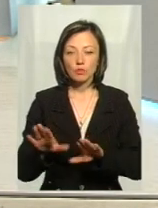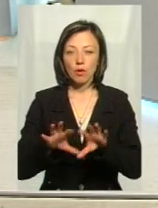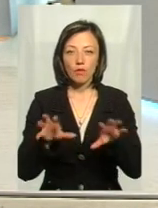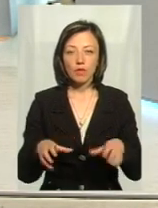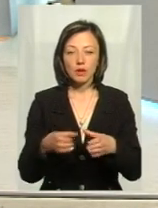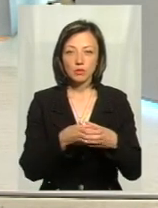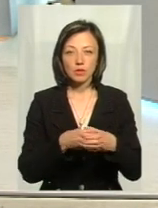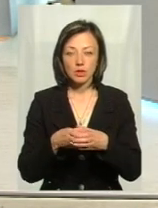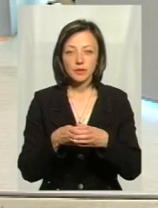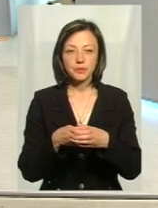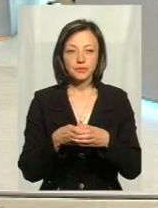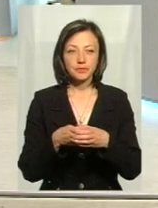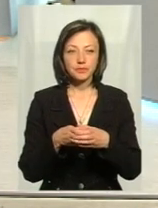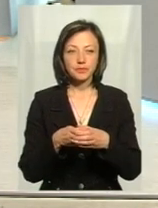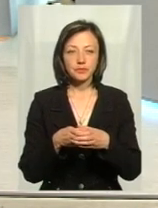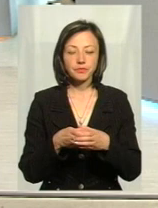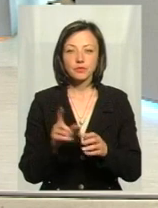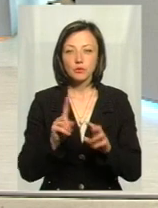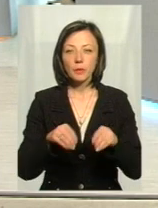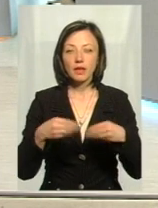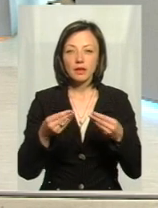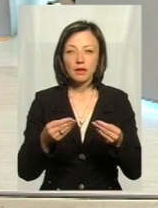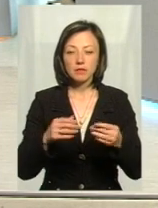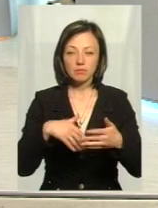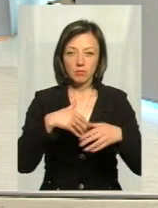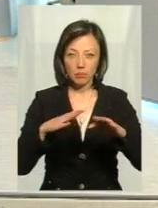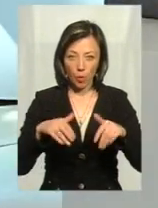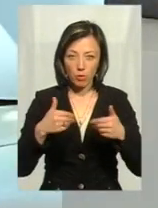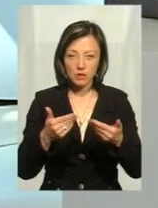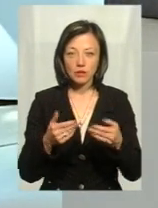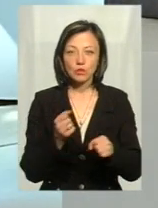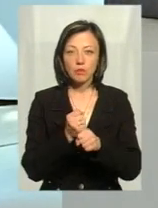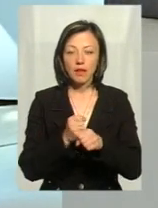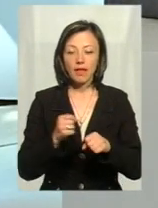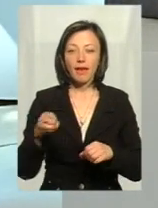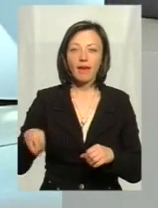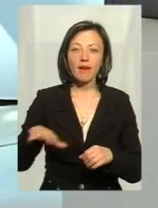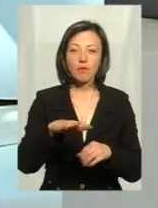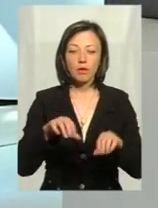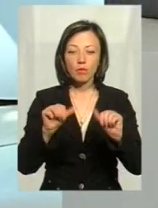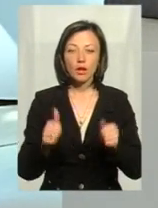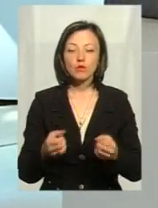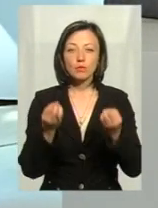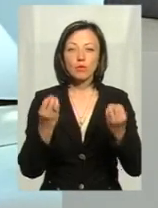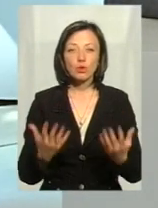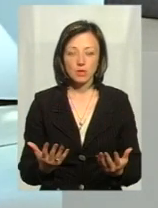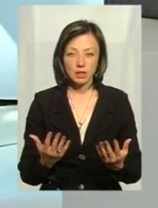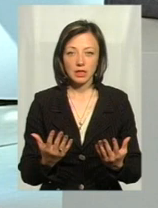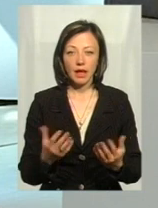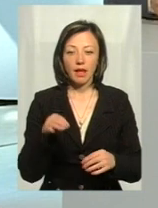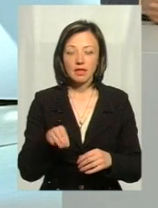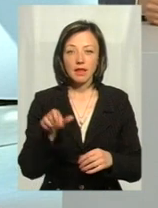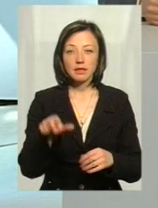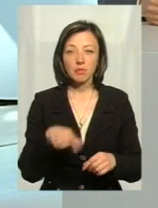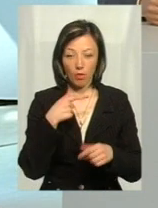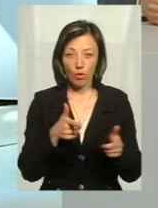голови асоціації, з головою асоціації, щоб надати пропозиції, щоб зробити якусь європейську модель, щоб спростити. Таксиці, як